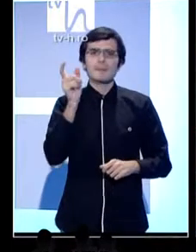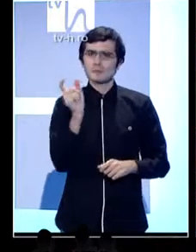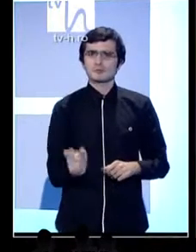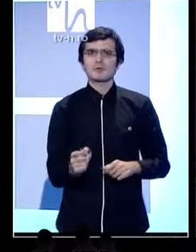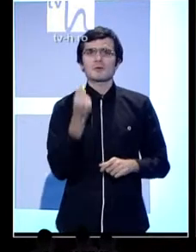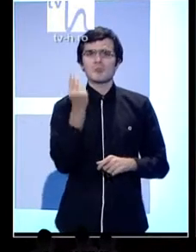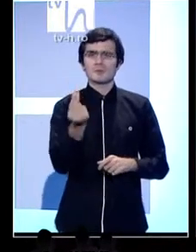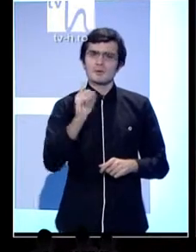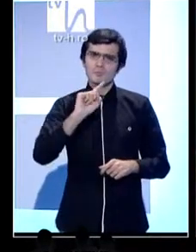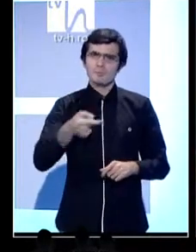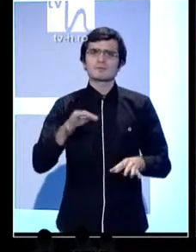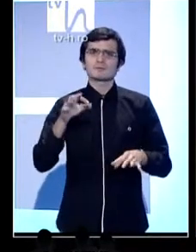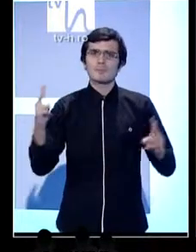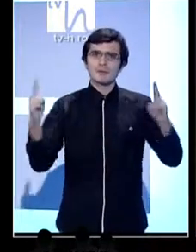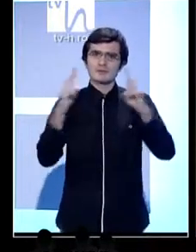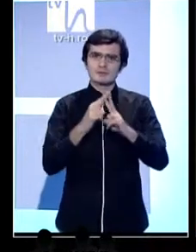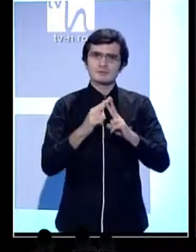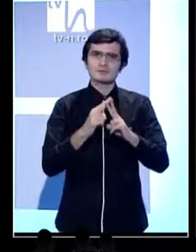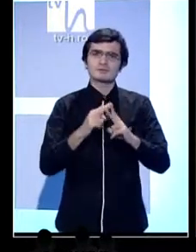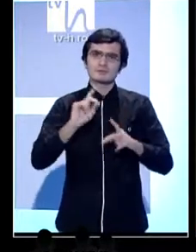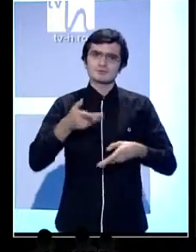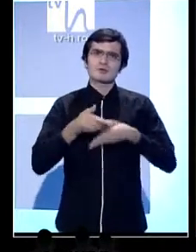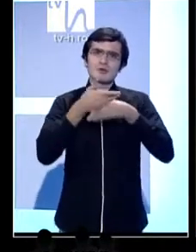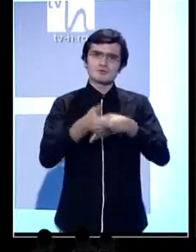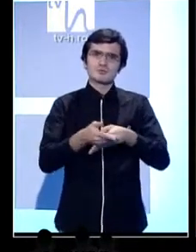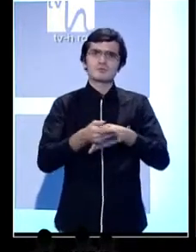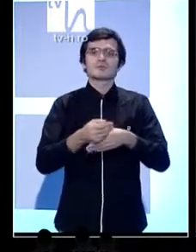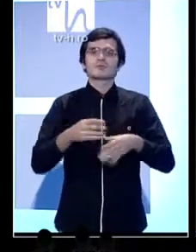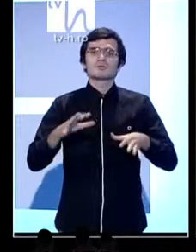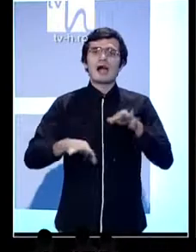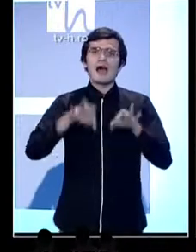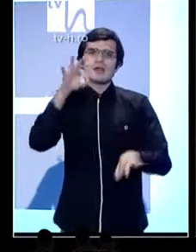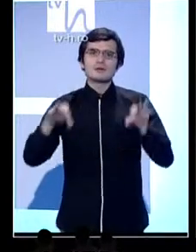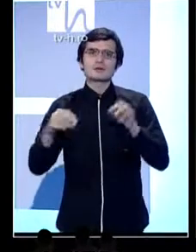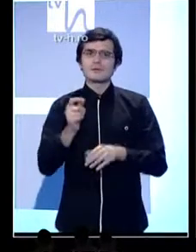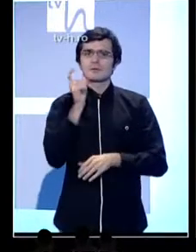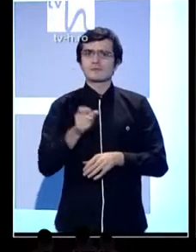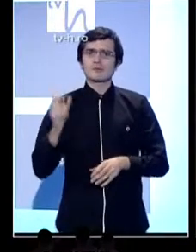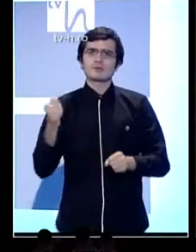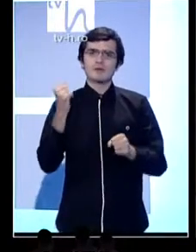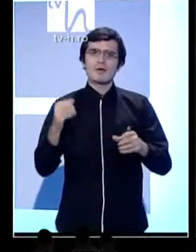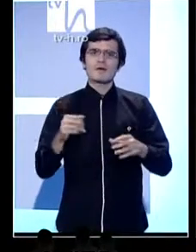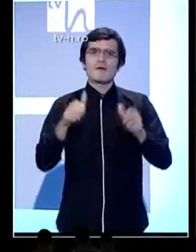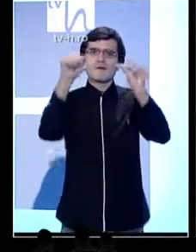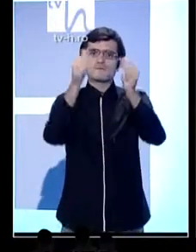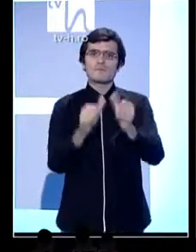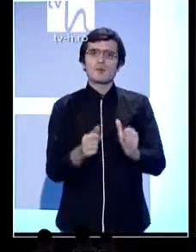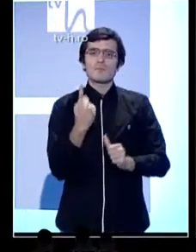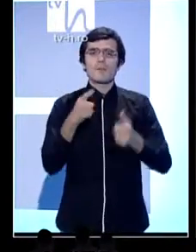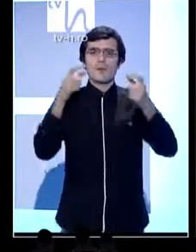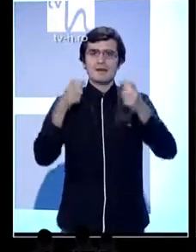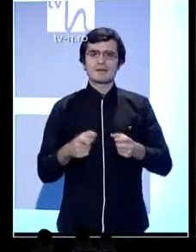Domnule, are un nume frumos. Grație, Dumnezeu, sigur că... Nu, oamenii au numele într-un anumit fel. Hai să continuăm aici. Deci această